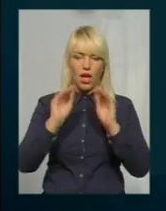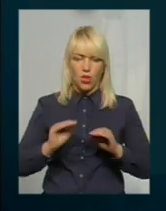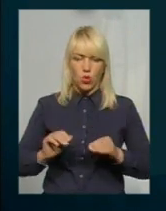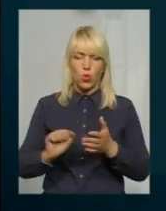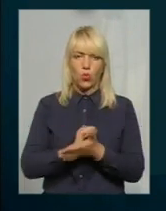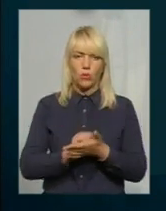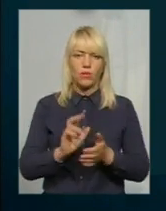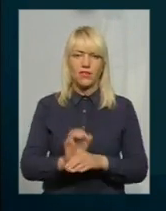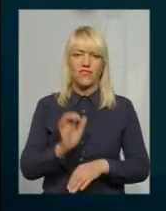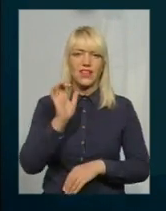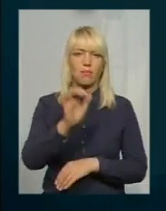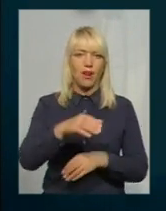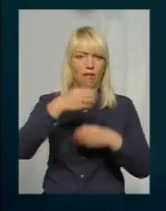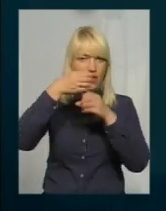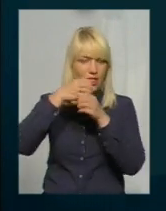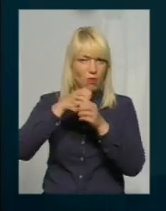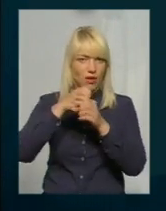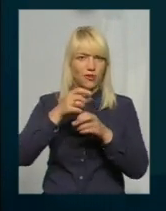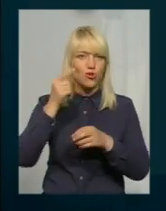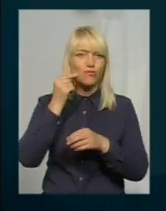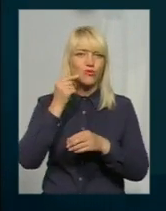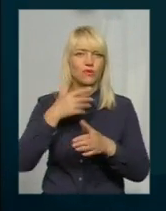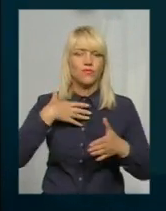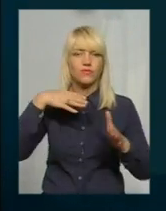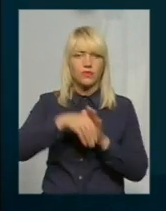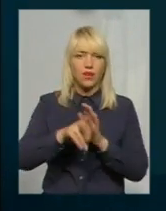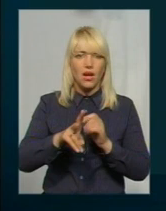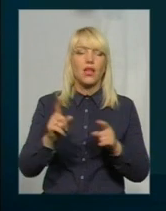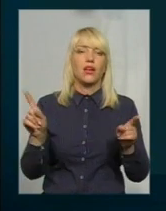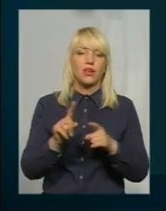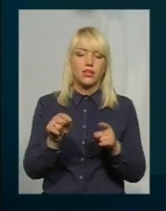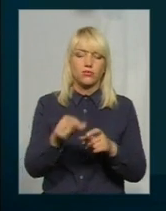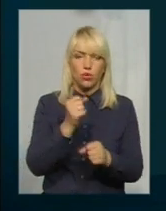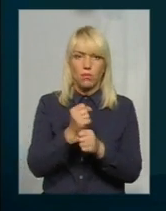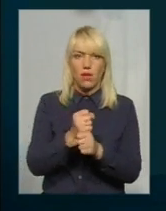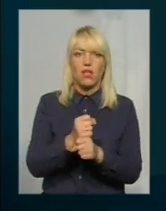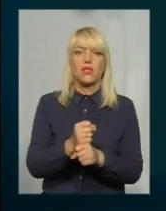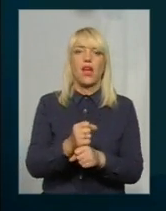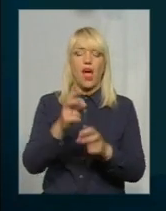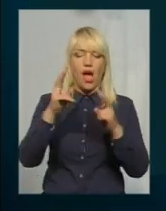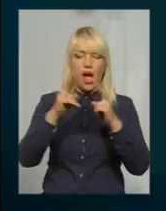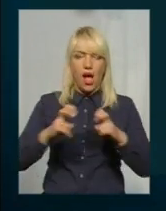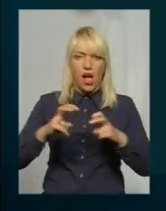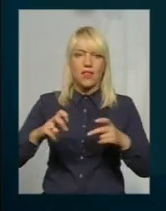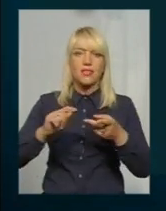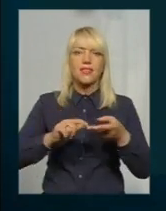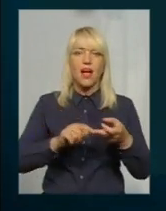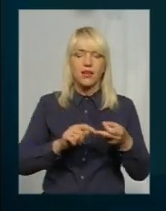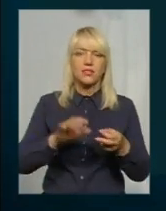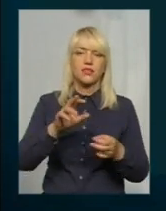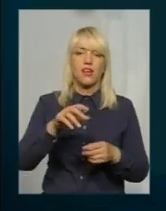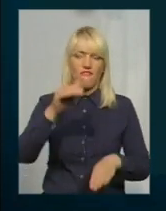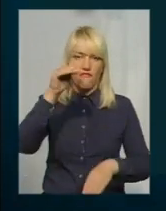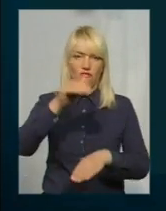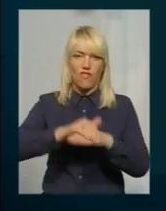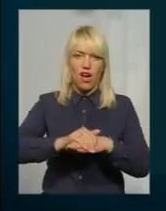збрали старосятивну ветеринарну службу. Там зробили аналізи і факт утрунення загибелі бжіл від хвороби, якийсь